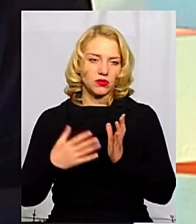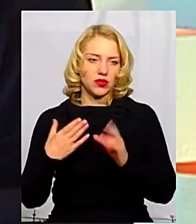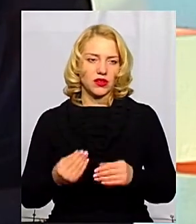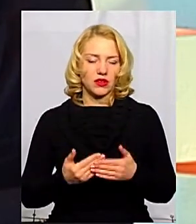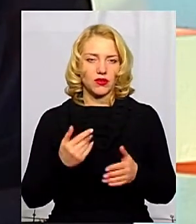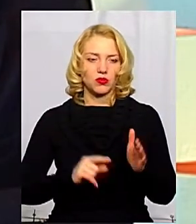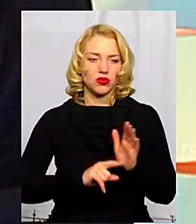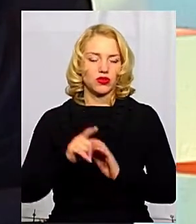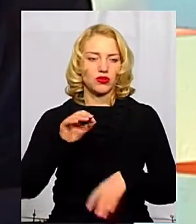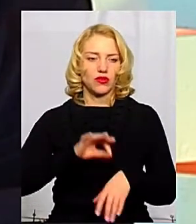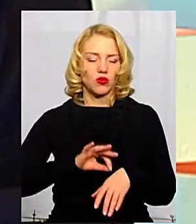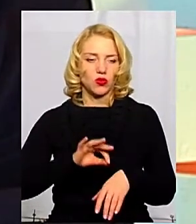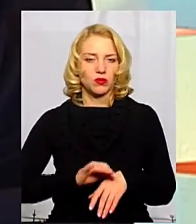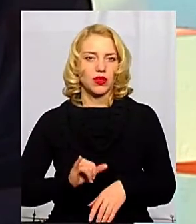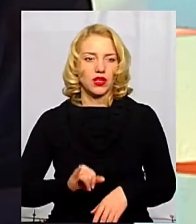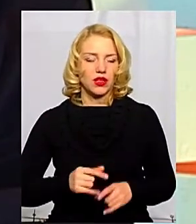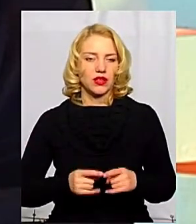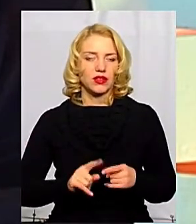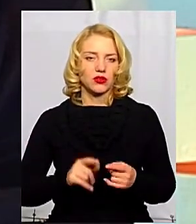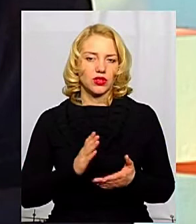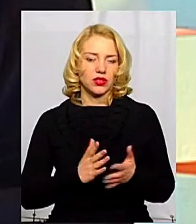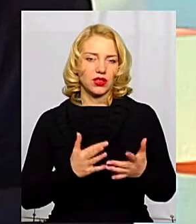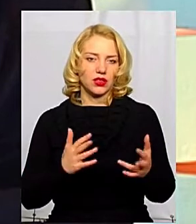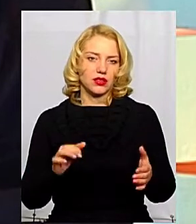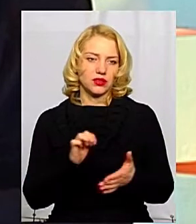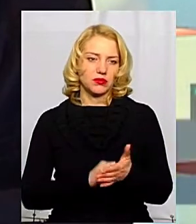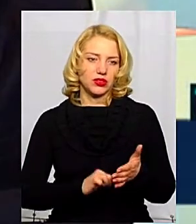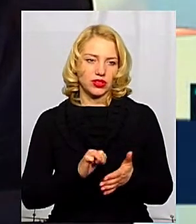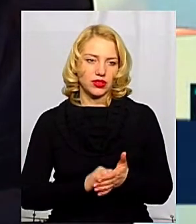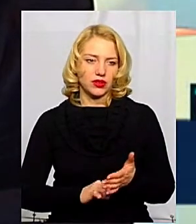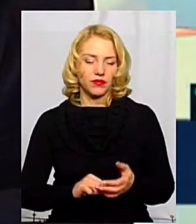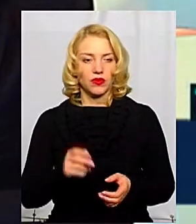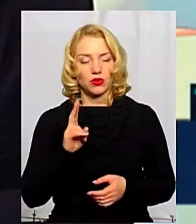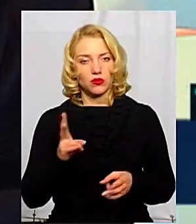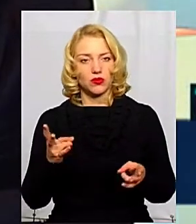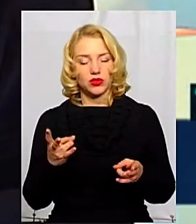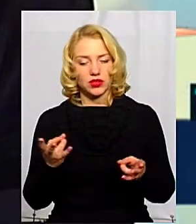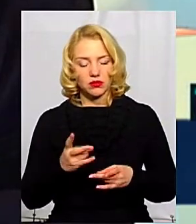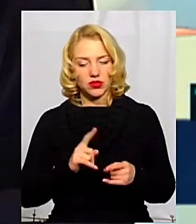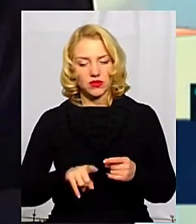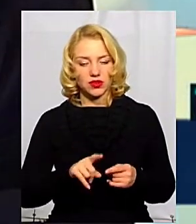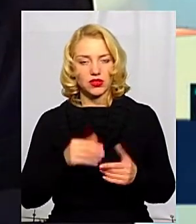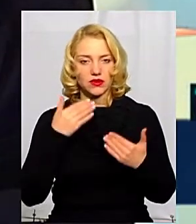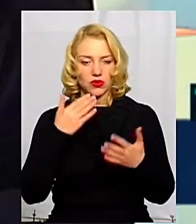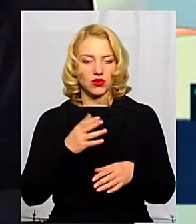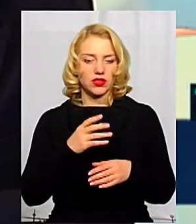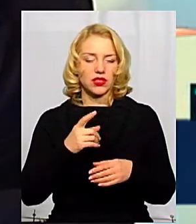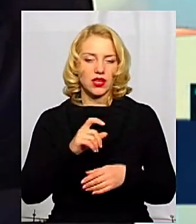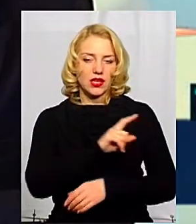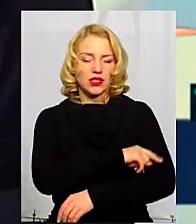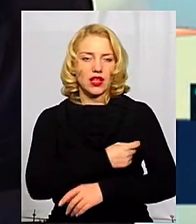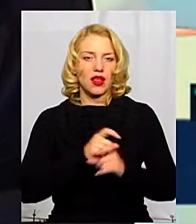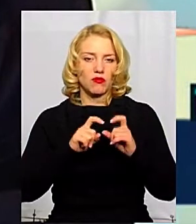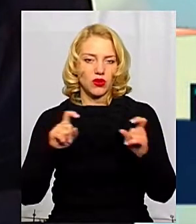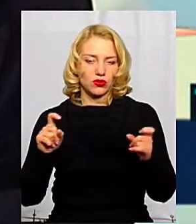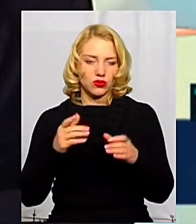від початку хвороби. І на то є різні причини. Комусь треба швидше звернутися з амбулаторною допомогою, в